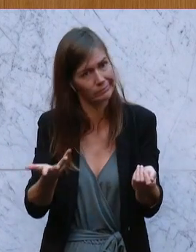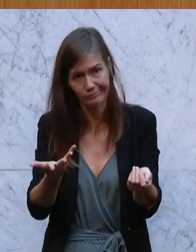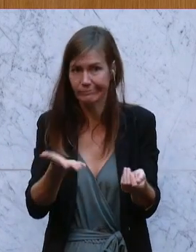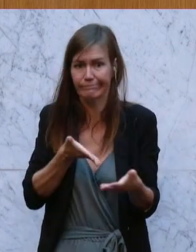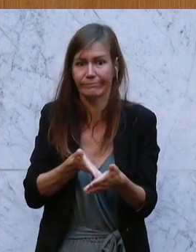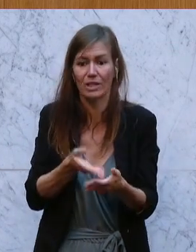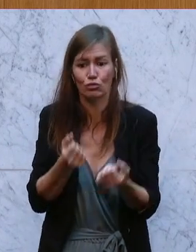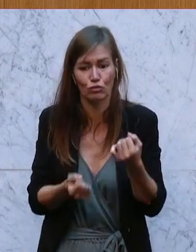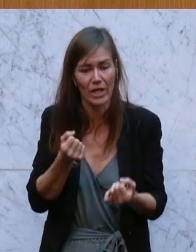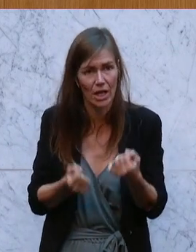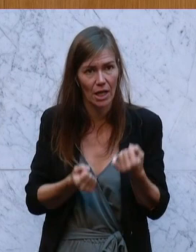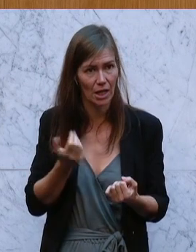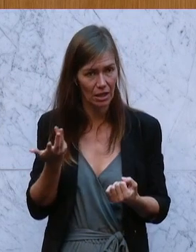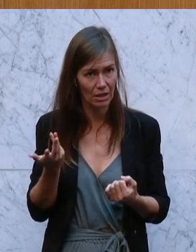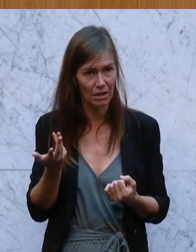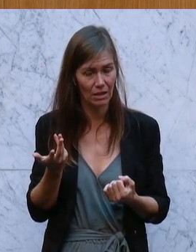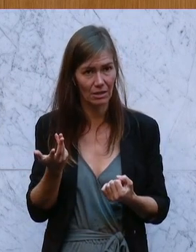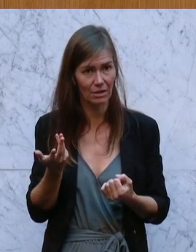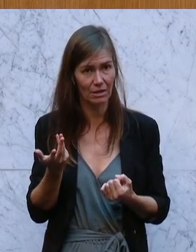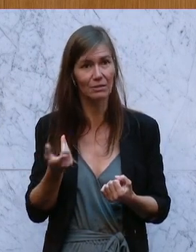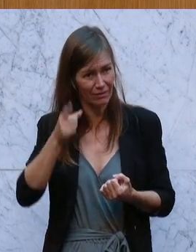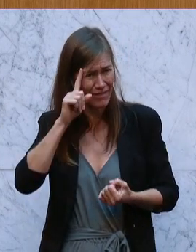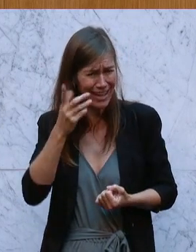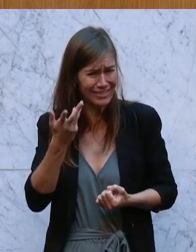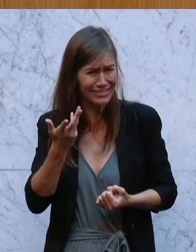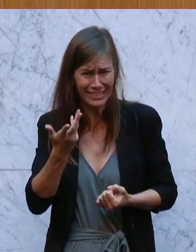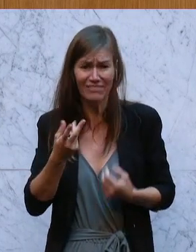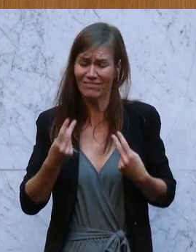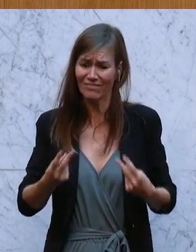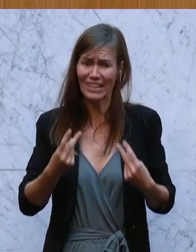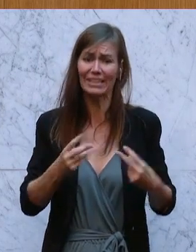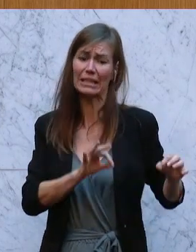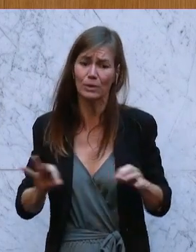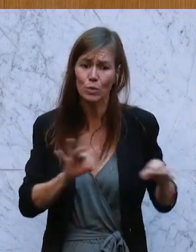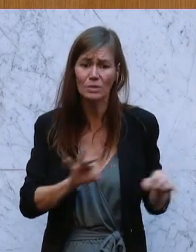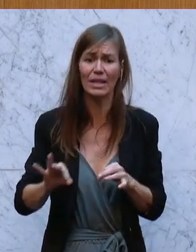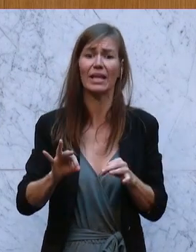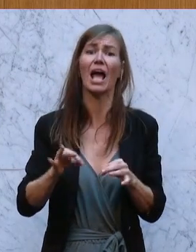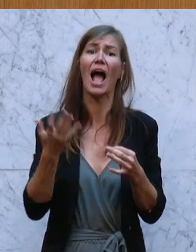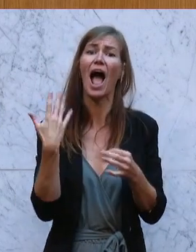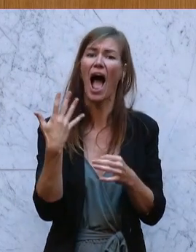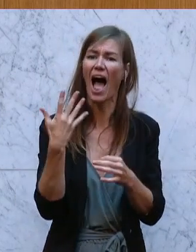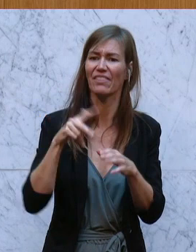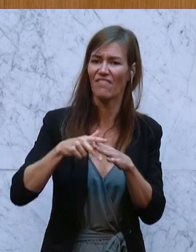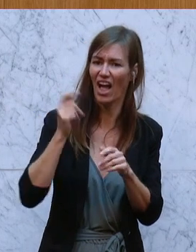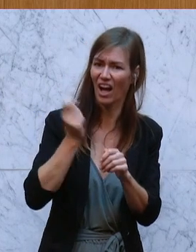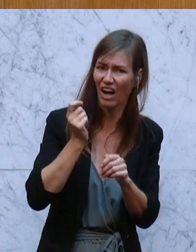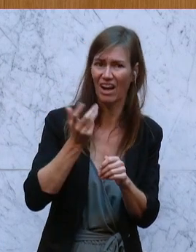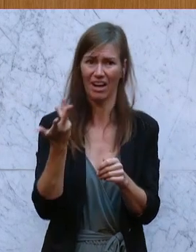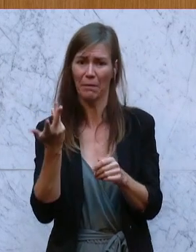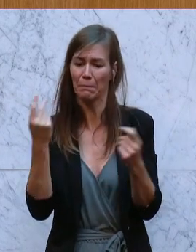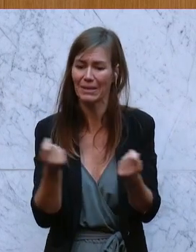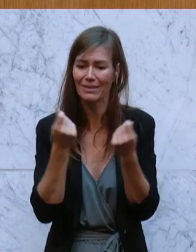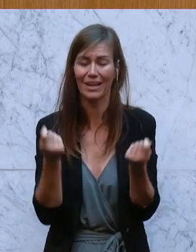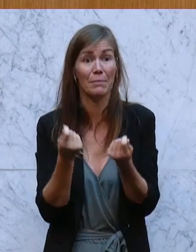wir wissen alle, dass das nicht egal ist, ob unsere Industrie, unsere Handwerkbetriebe wettbewerbsfähig sind oder nicht.